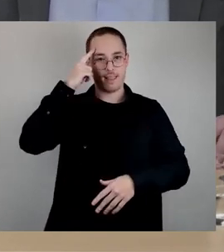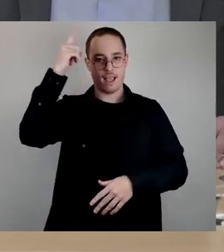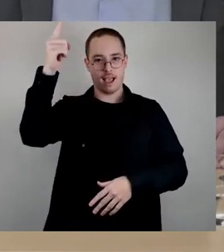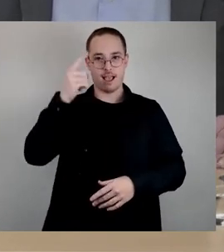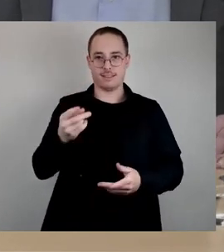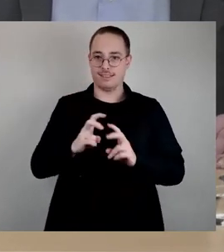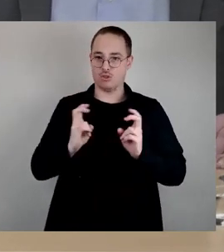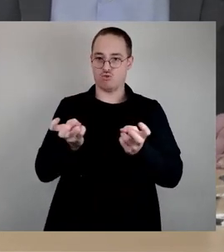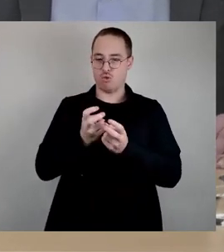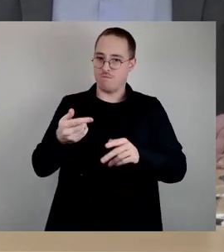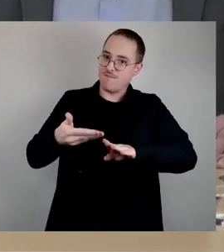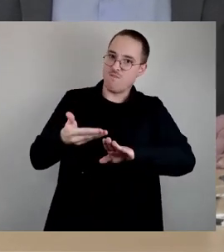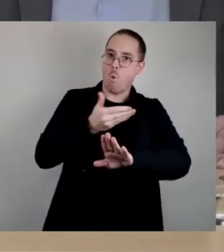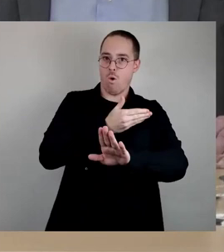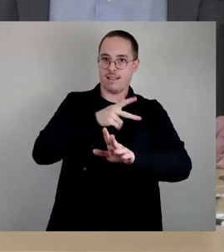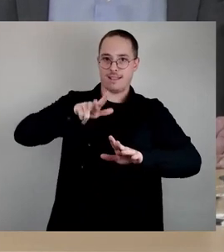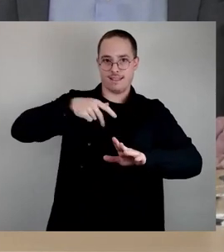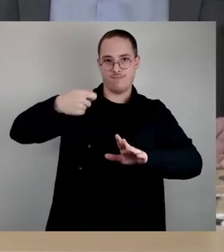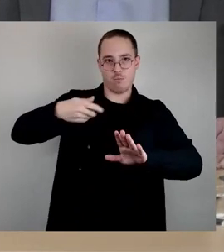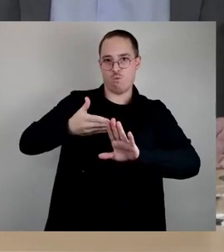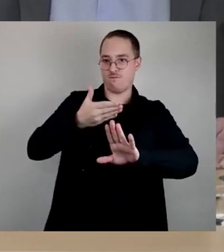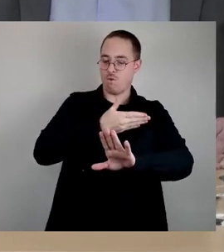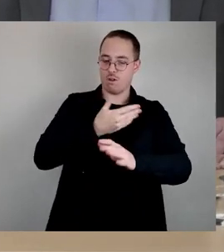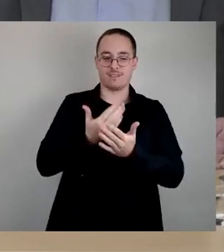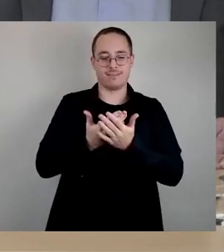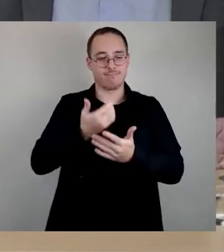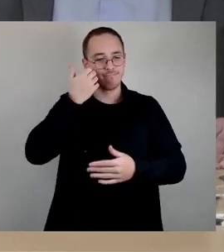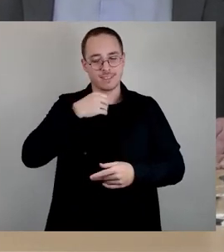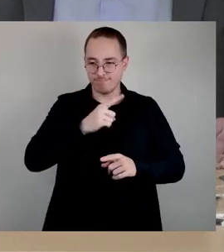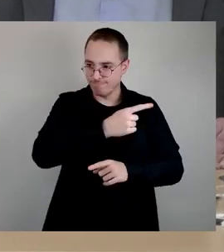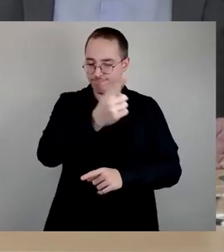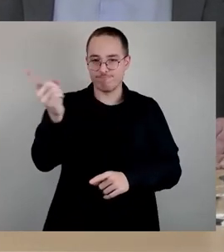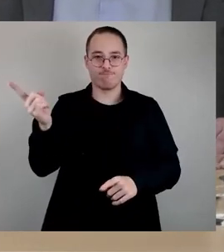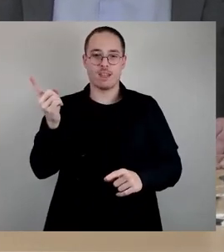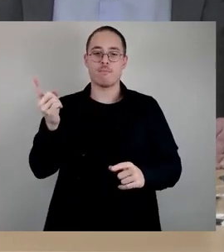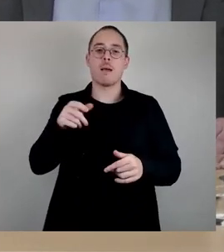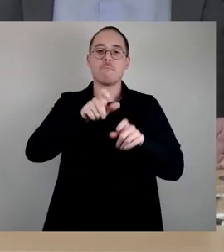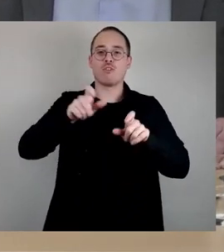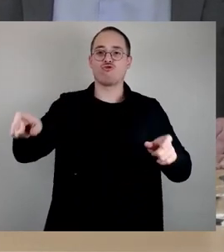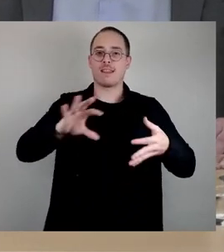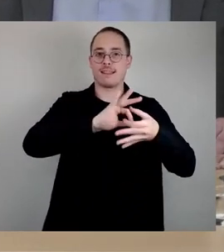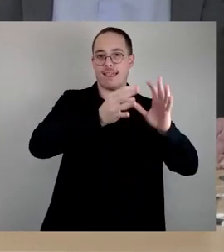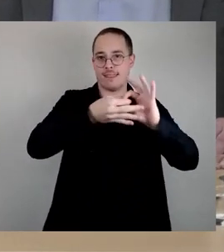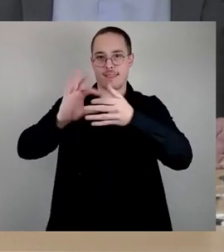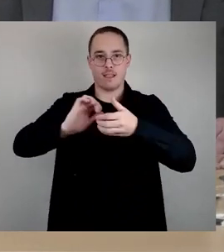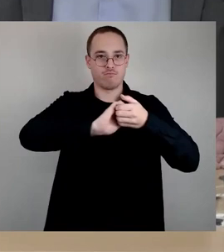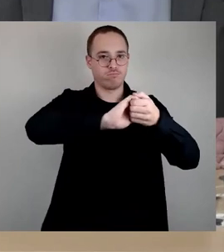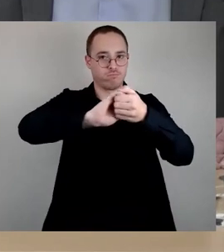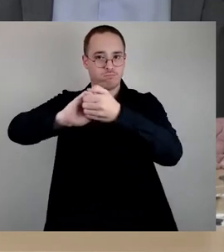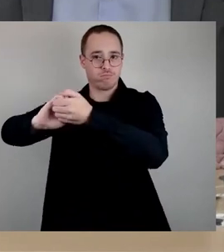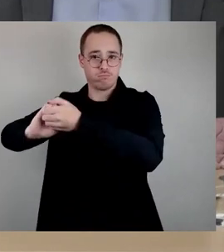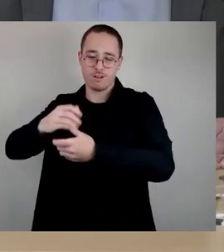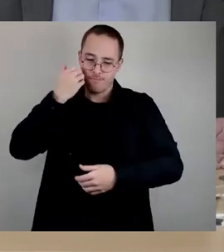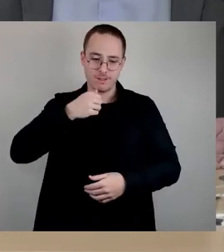dass Sie an der Menschenkette teilnehmen und ein deutliches und weitaus sichtbares Signal der